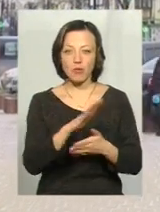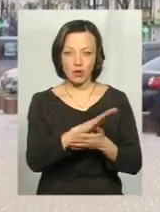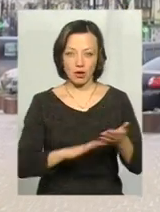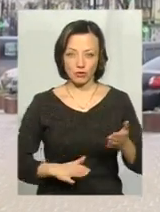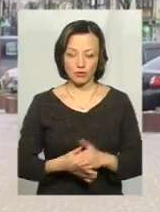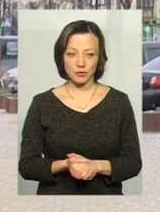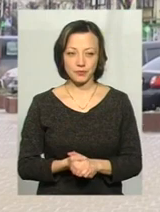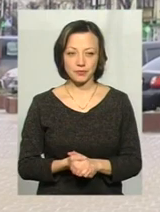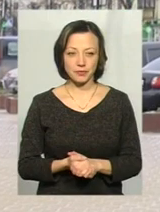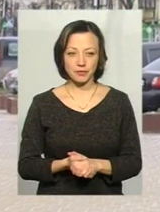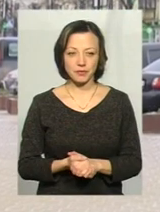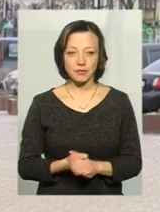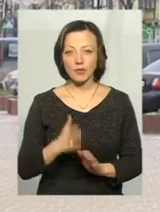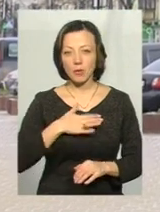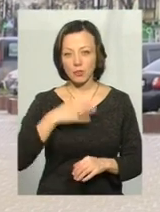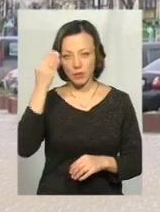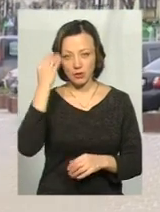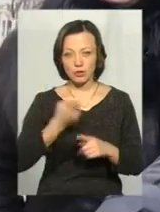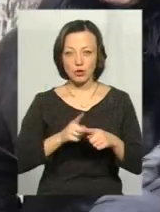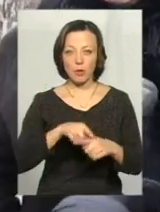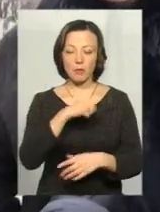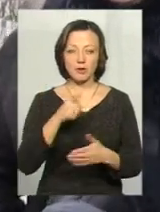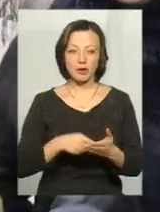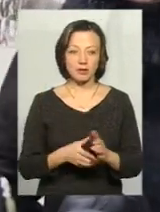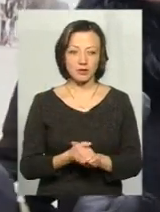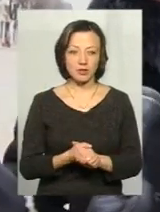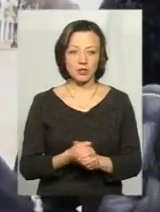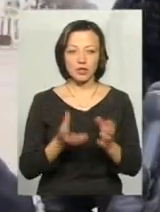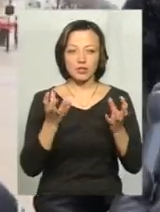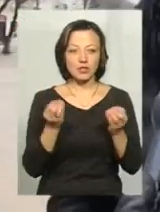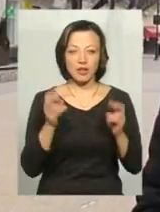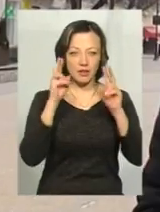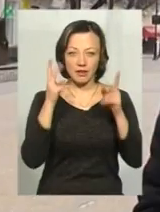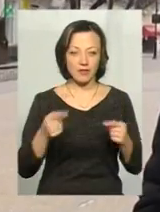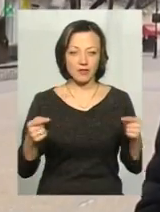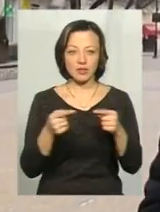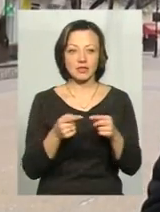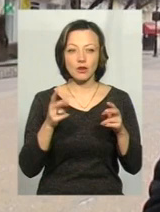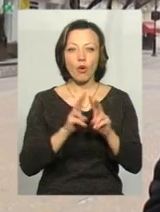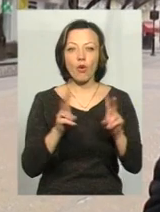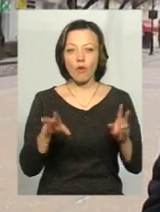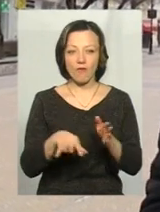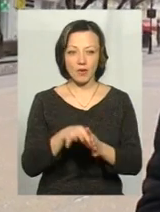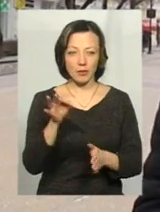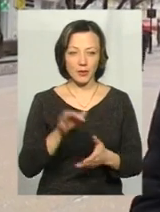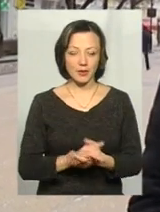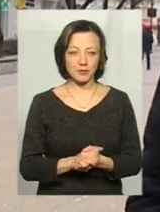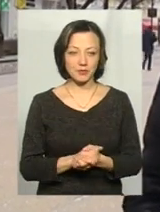-дальшому. Ось таке моє бачення цього питання. Ще поки що ніяк, ще не приділилися. Ми не знаємо, до кого вибрати.